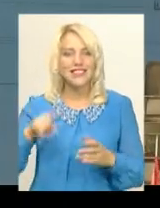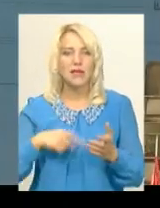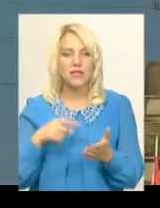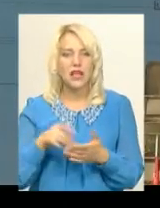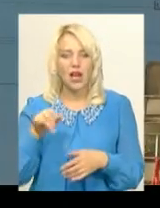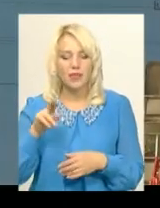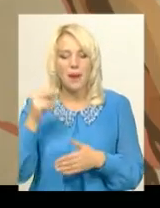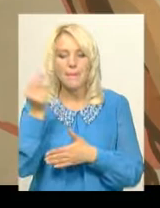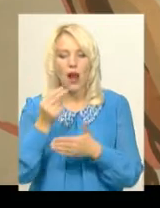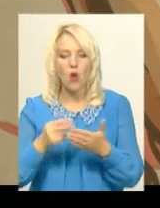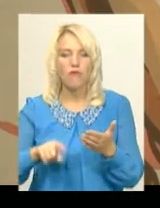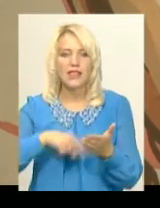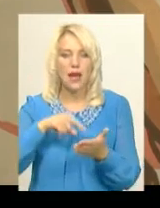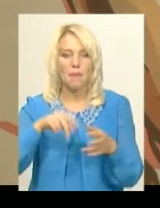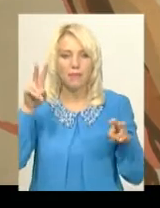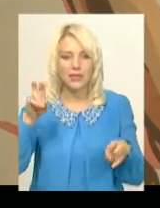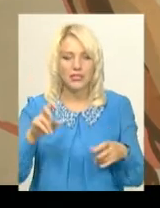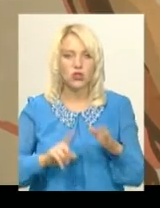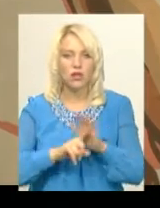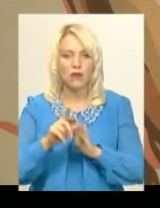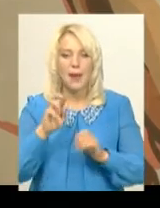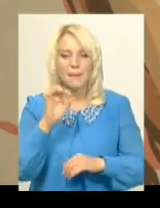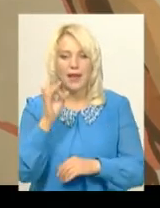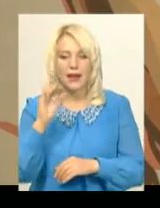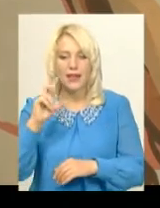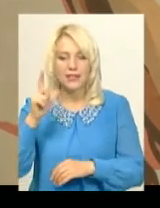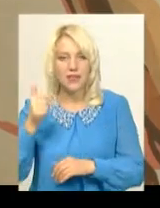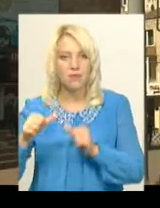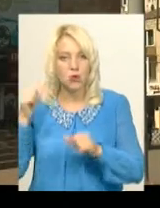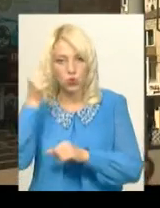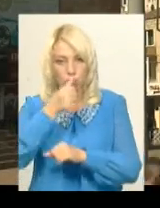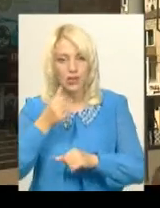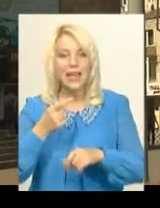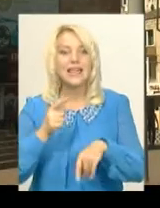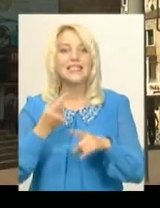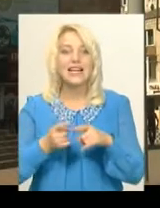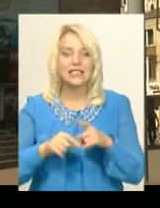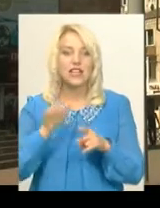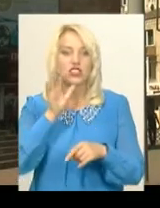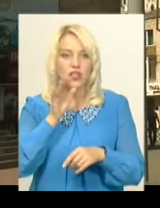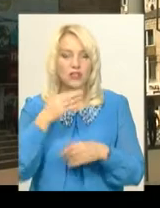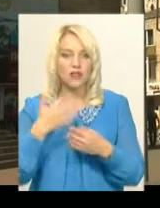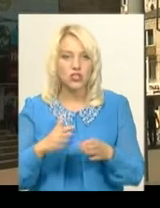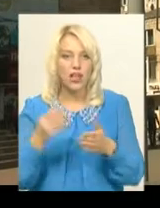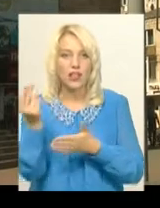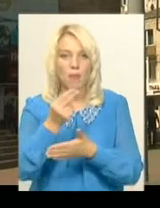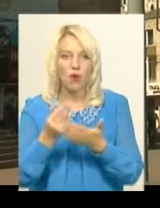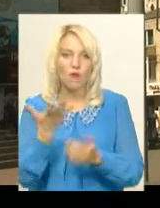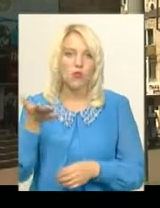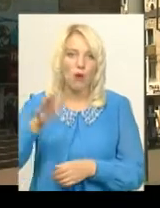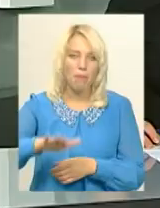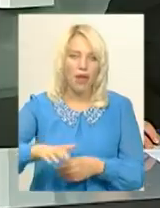стартував у березні минулого року. За цей час в Хмельницькому намалювали п'ять муралів. Ірина Аріон, Віктор Кривий, новини Поділля Центр.